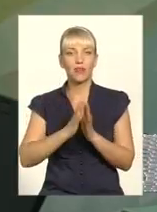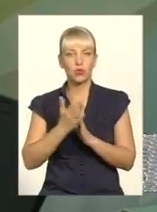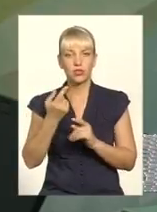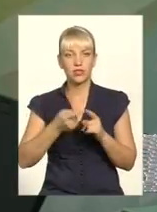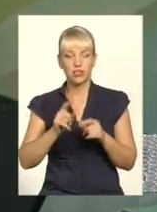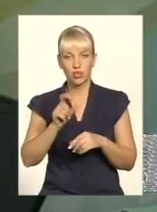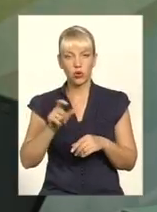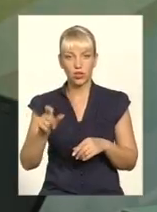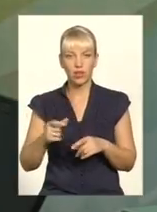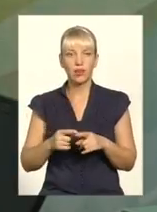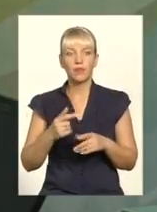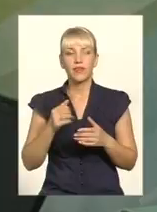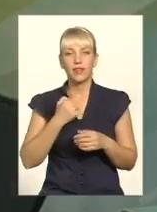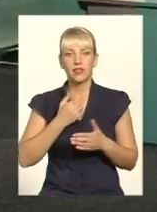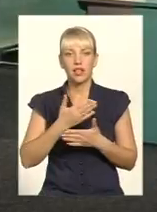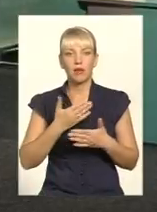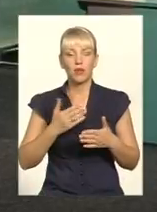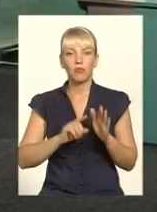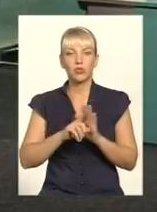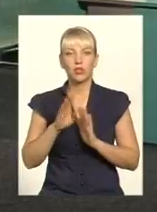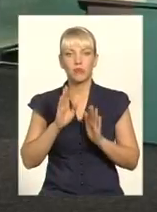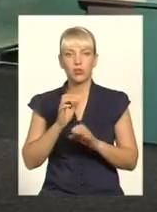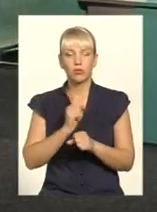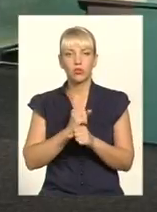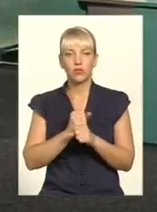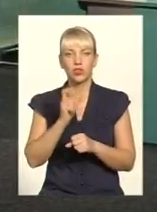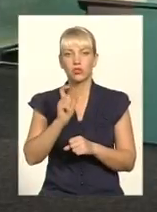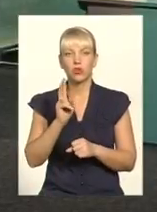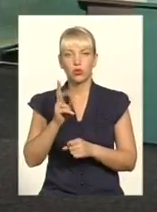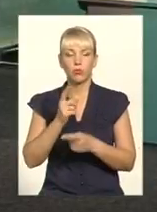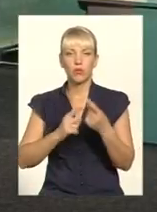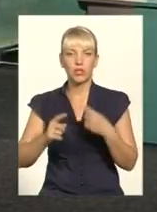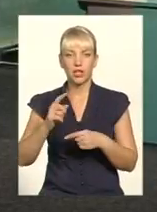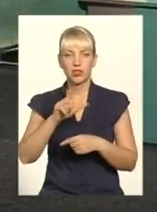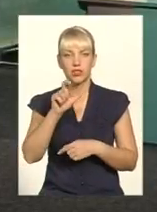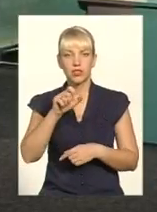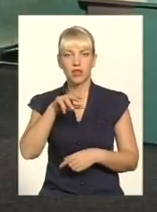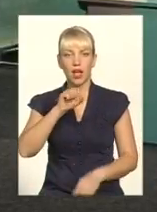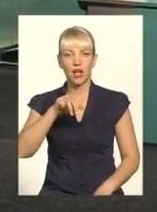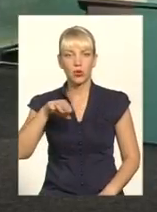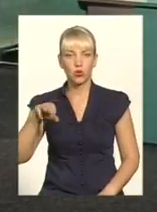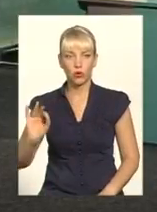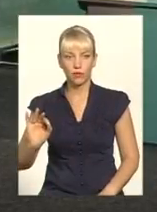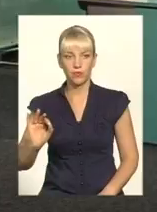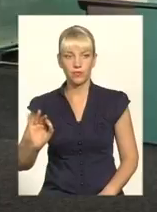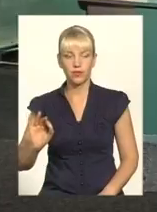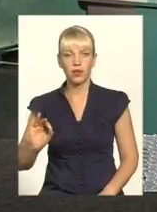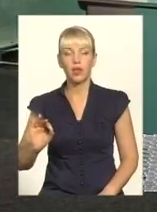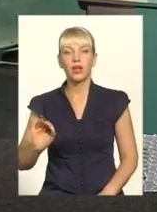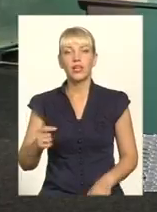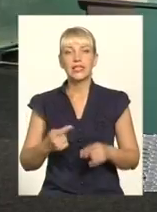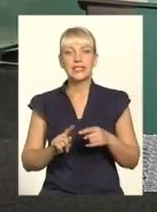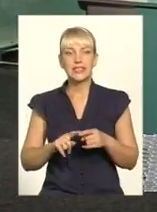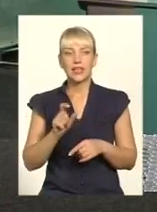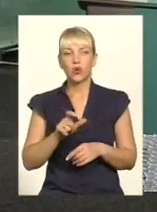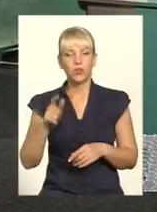ми тільки зараз з вами починаємо працювати з тими людьми, які повертаються із зони проведення антитерористичної операції. І ці люди